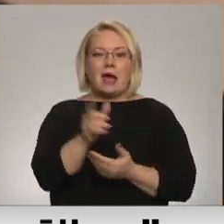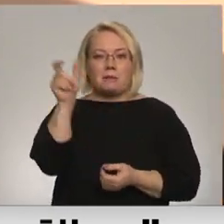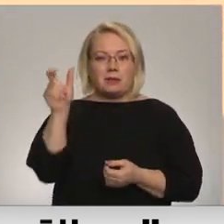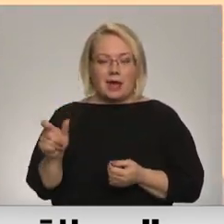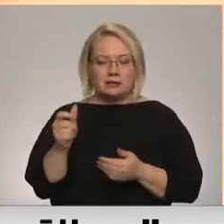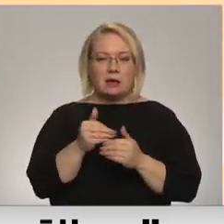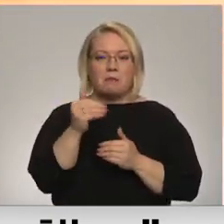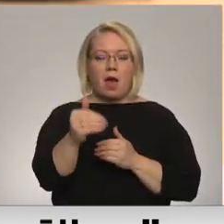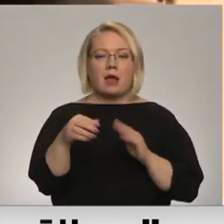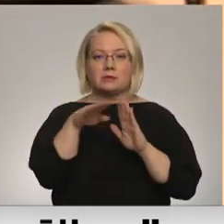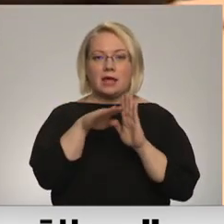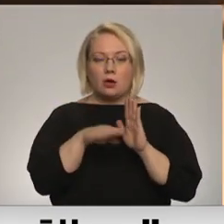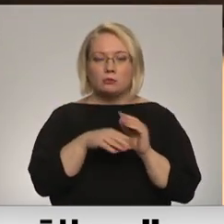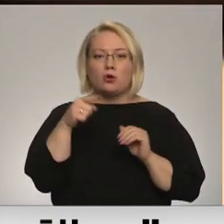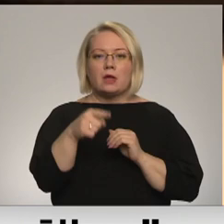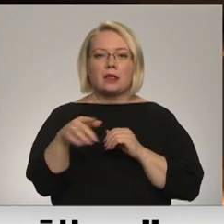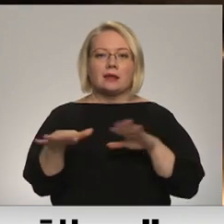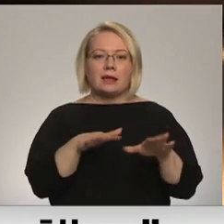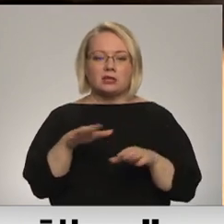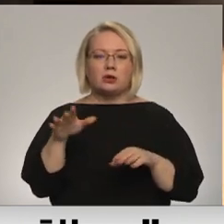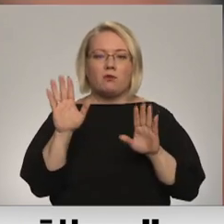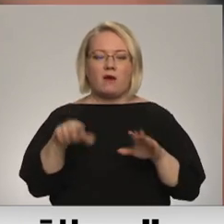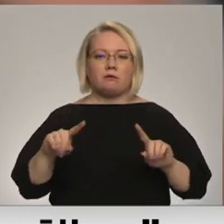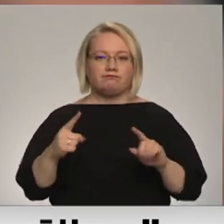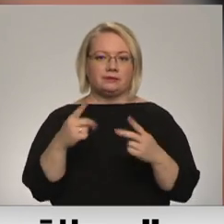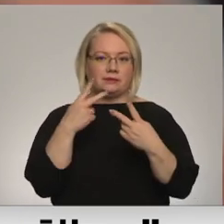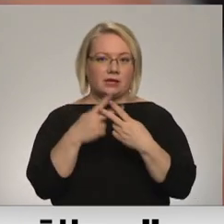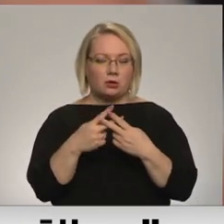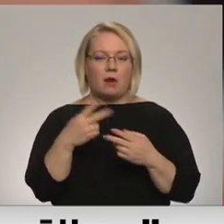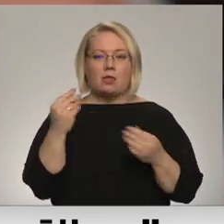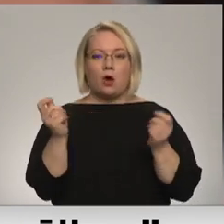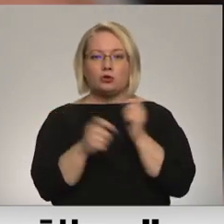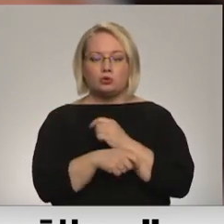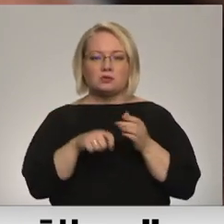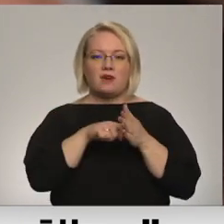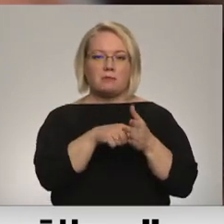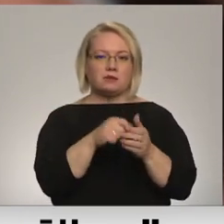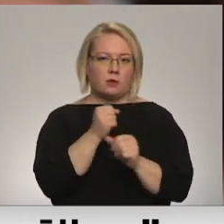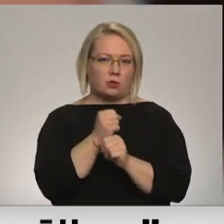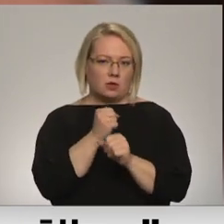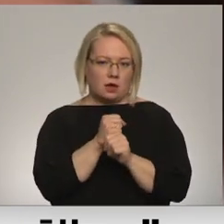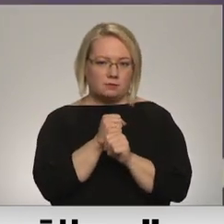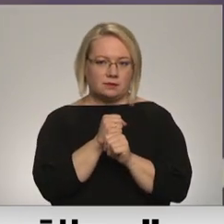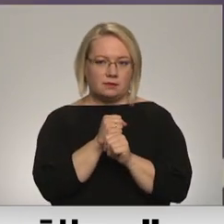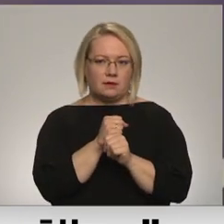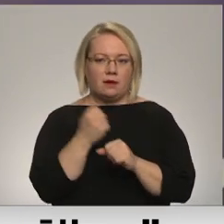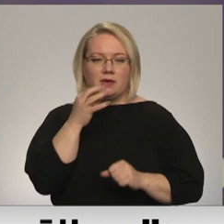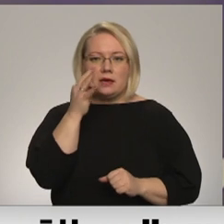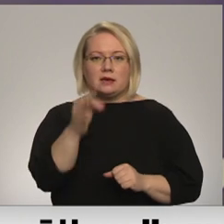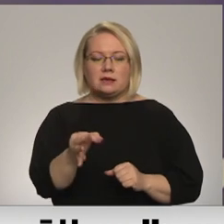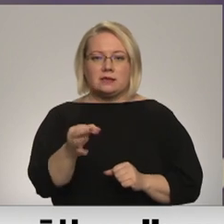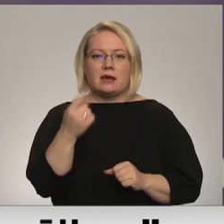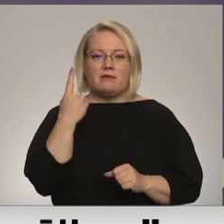pārkāpts likums un par šādu rīcību draudu brīvības atņemšana, naudas sots vai piespiedu darbs. Referējot vienu